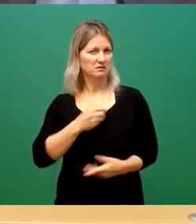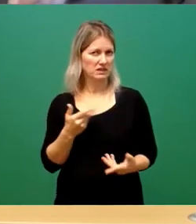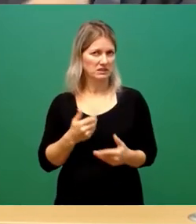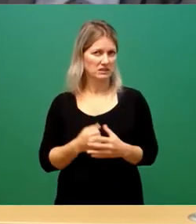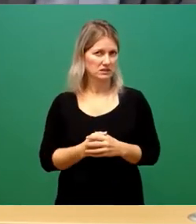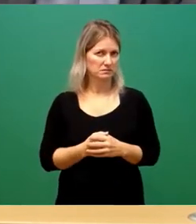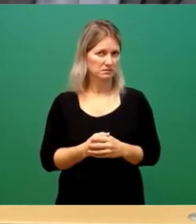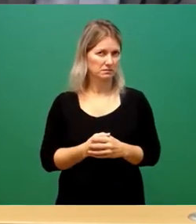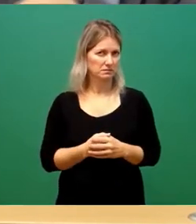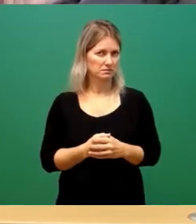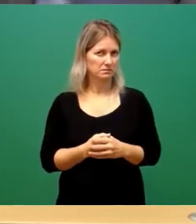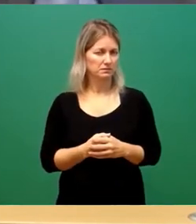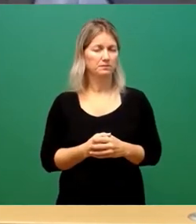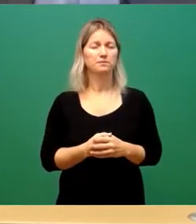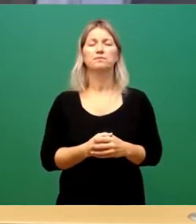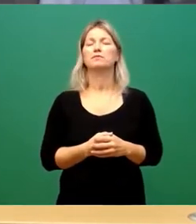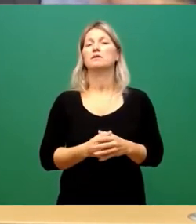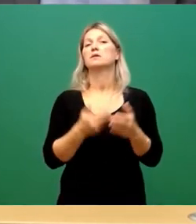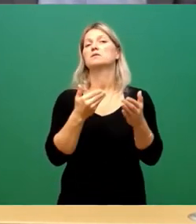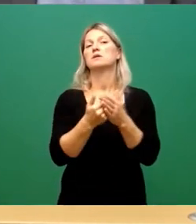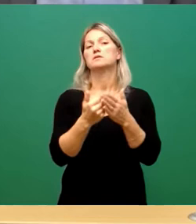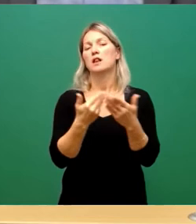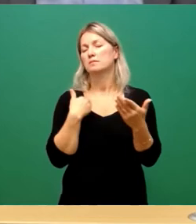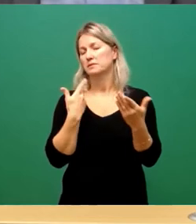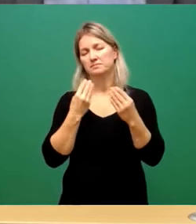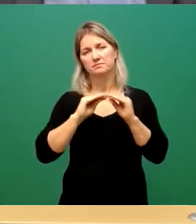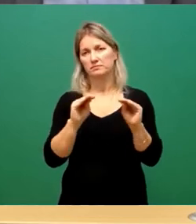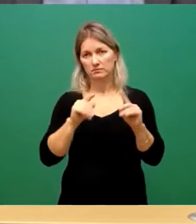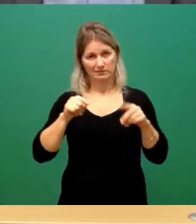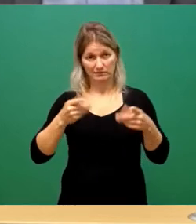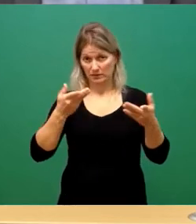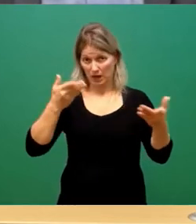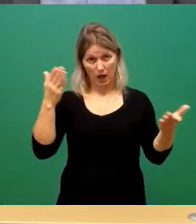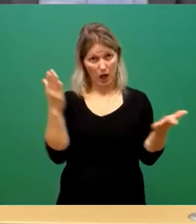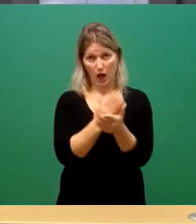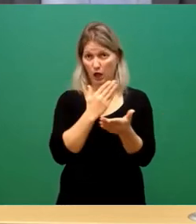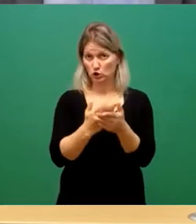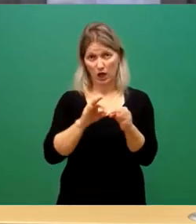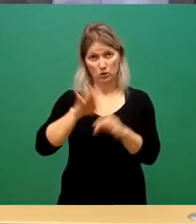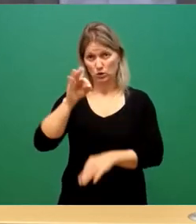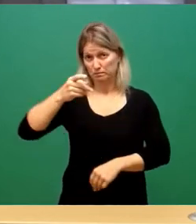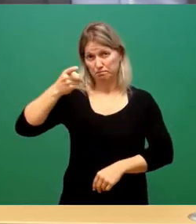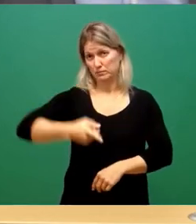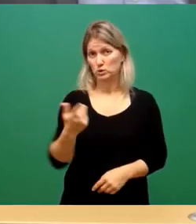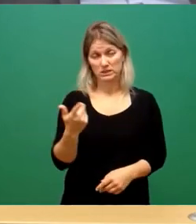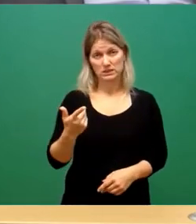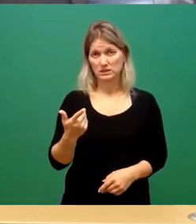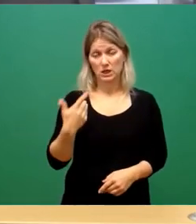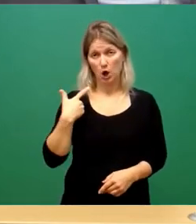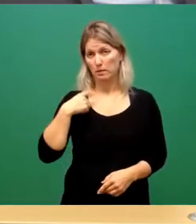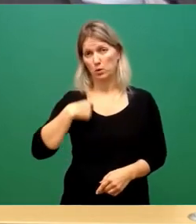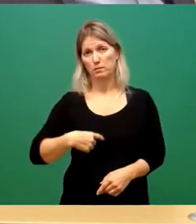Deswegen habe ich gesagt, wir müssen jetzt zu einer Entscheidungsfindung kommen. Der Oberbürgermeister wird mit eigenen